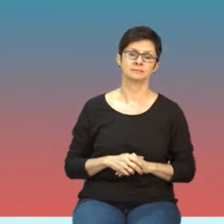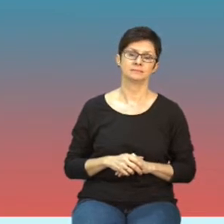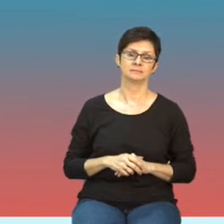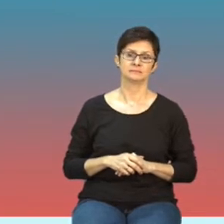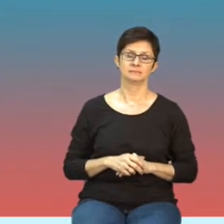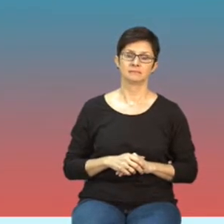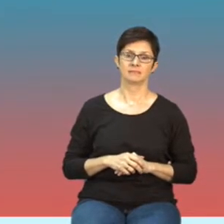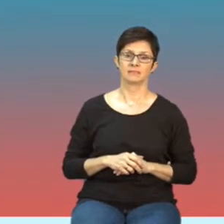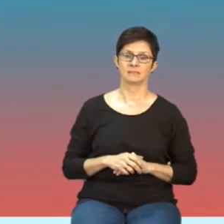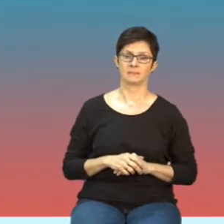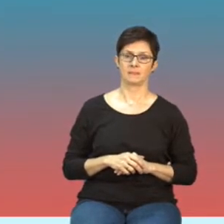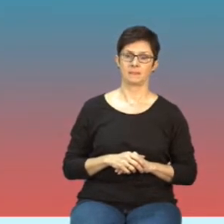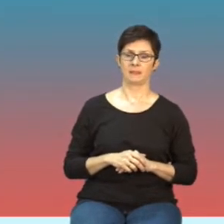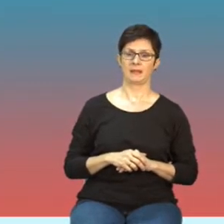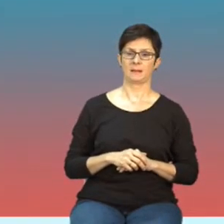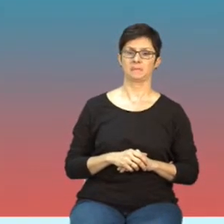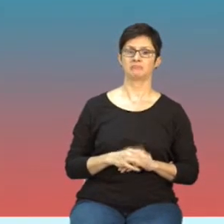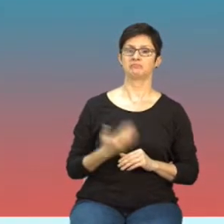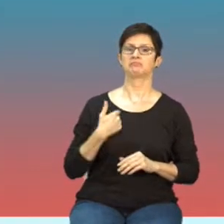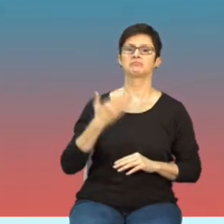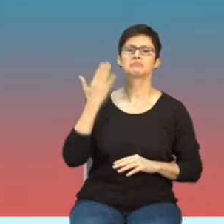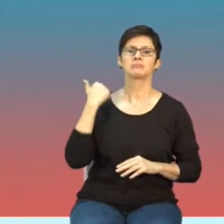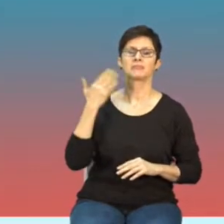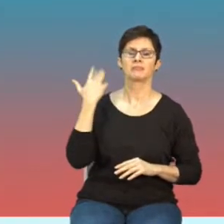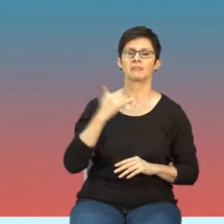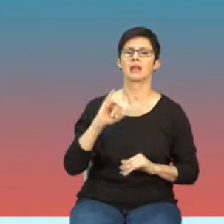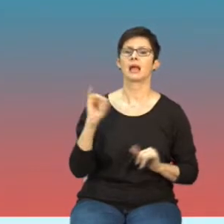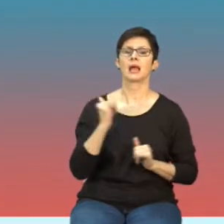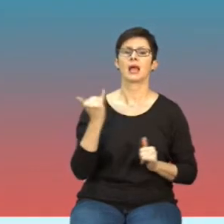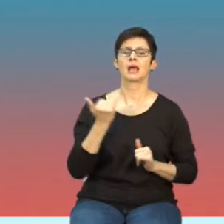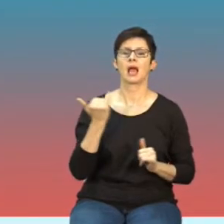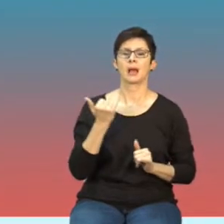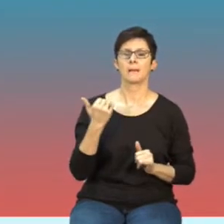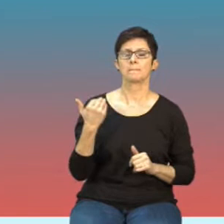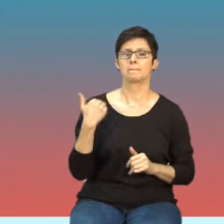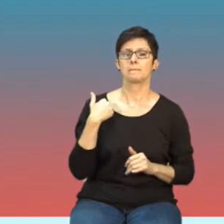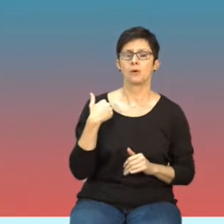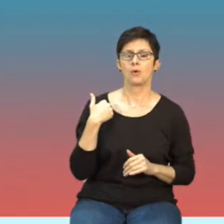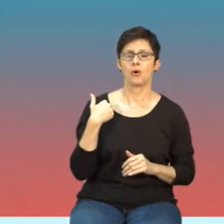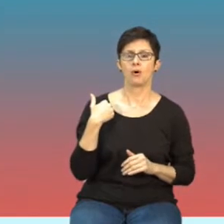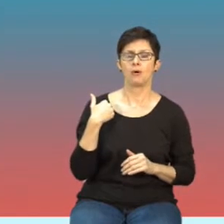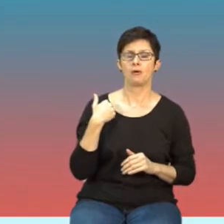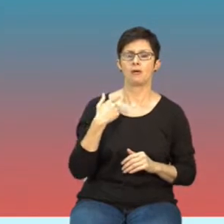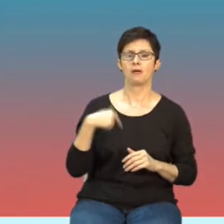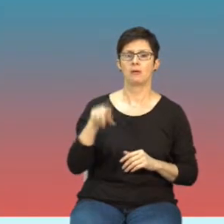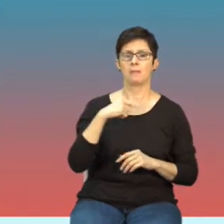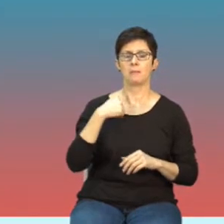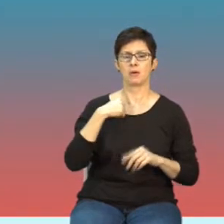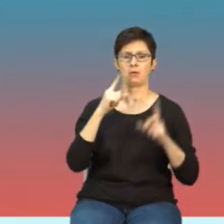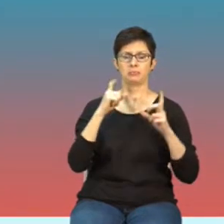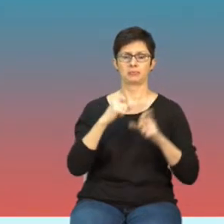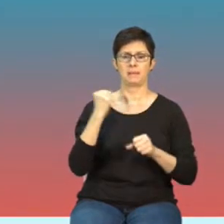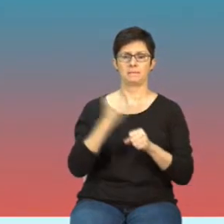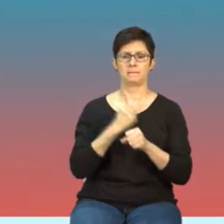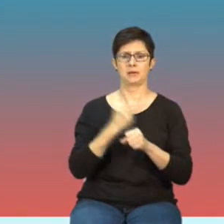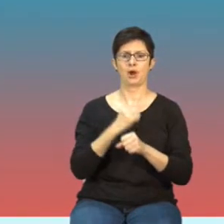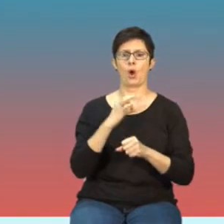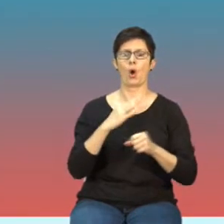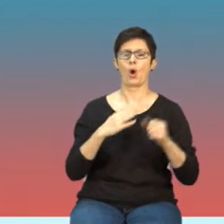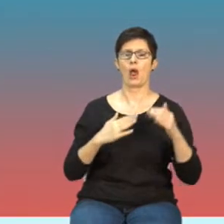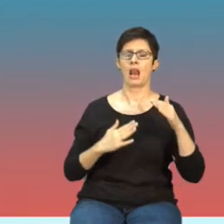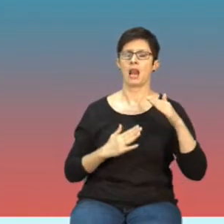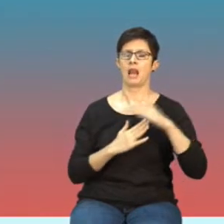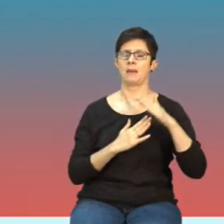Jakie były, proszę Państwa, przesłanki leżące u podstaw podjęcia prac nad limitami